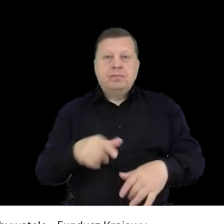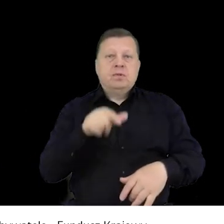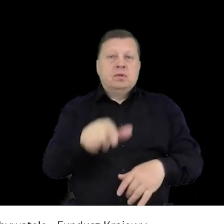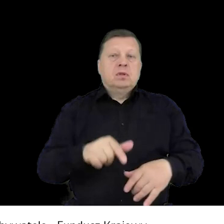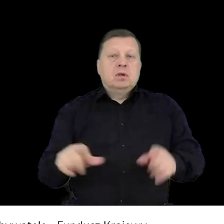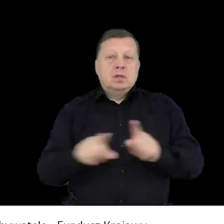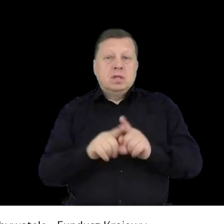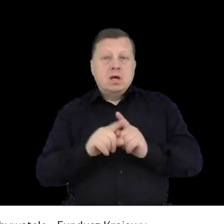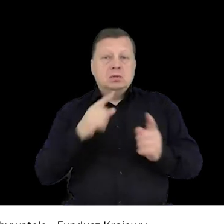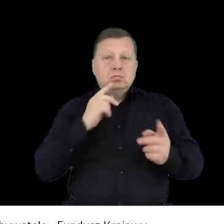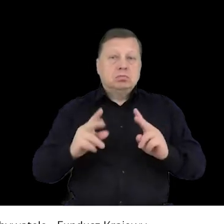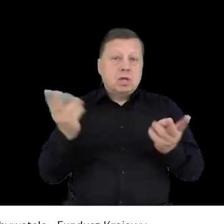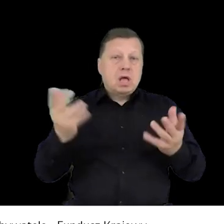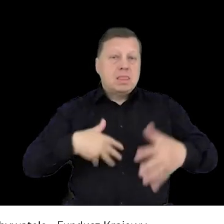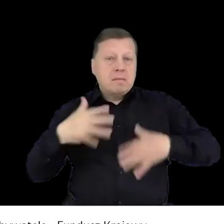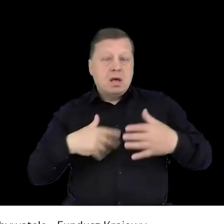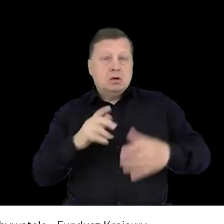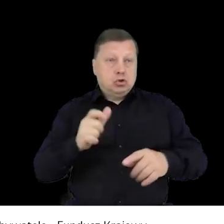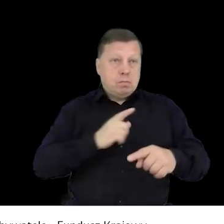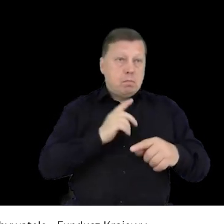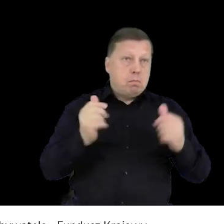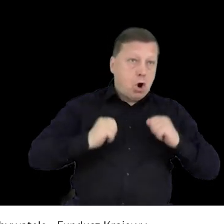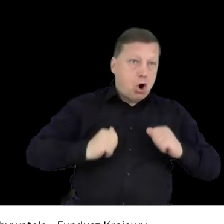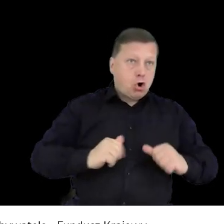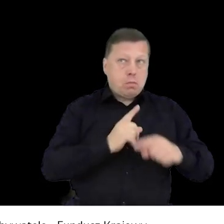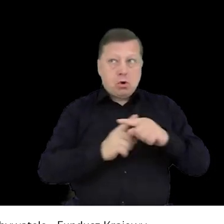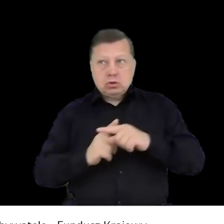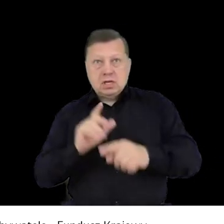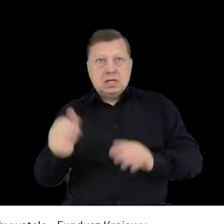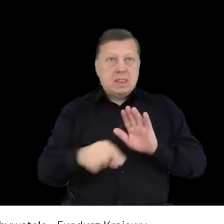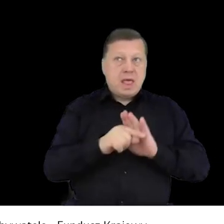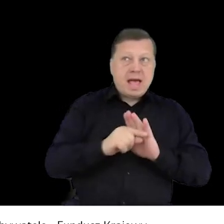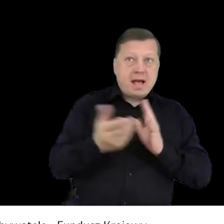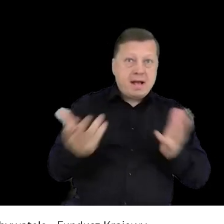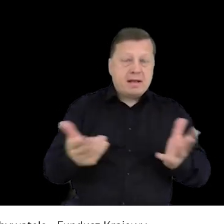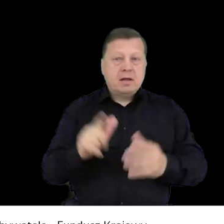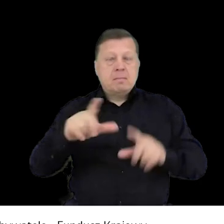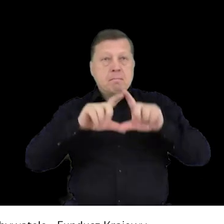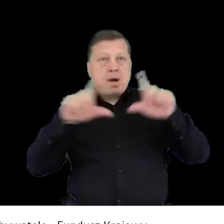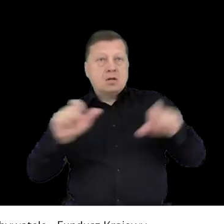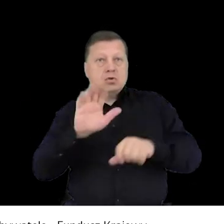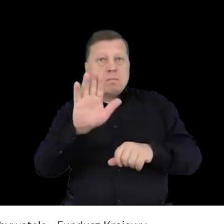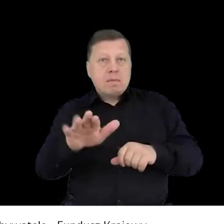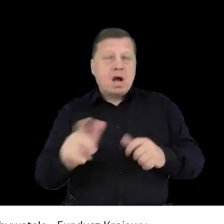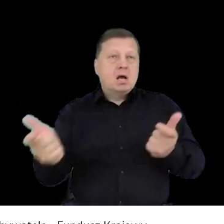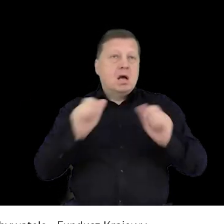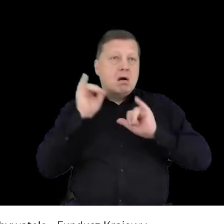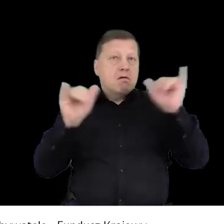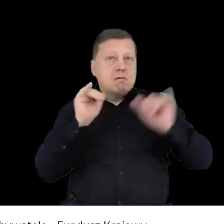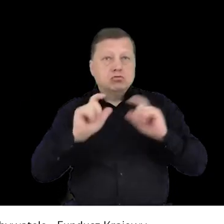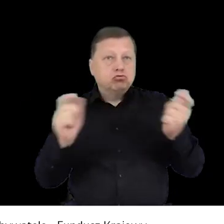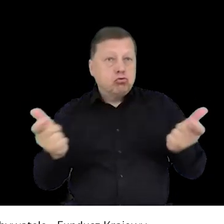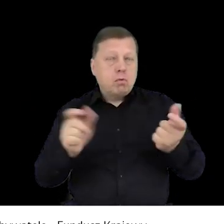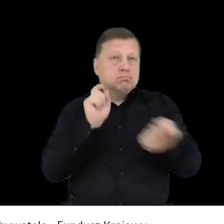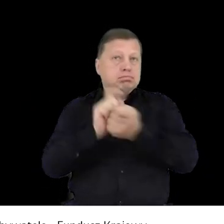dynamikę. Jakie im towarzyszą emocje, czy są nastawieni pokojowo, czy nie? Jakie mają banery, co skandują, jeżeli się trafi